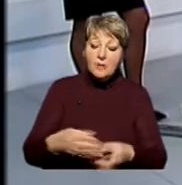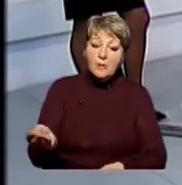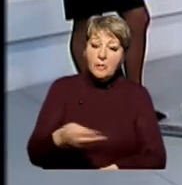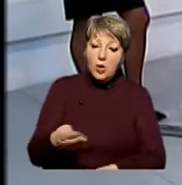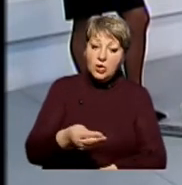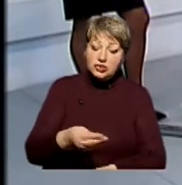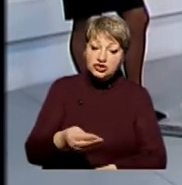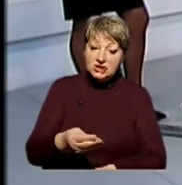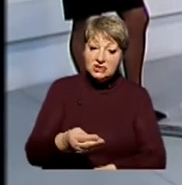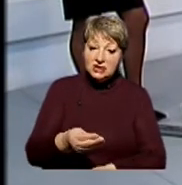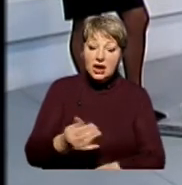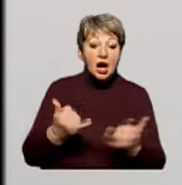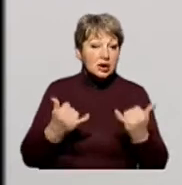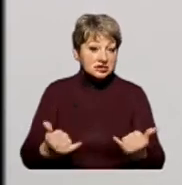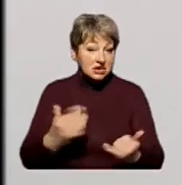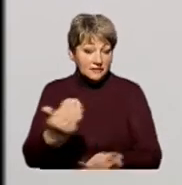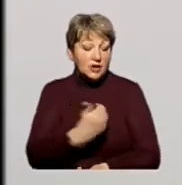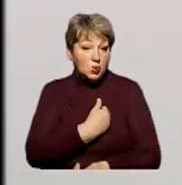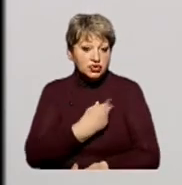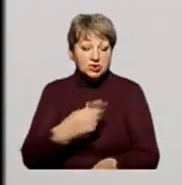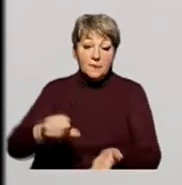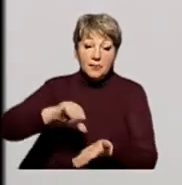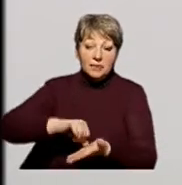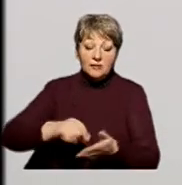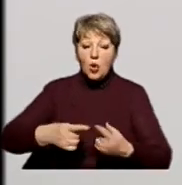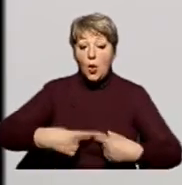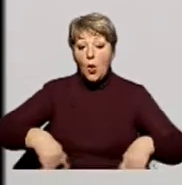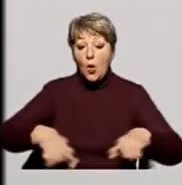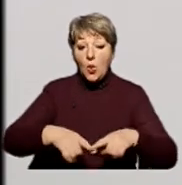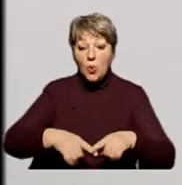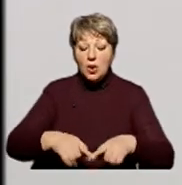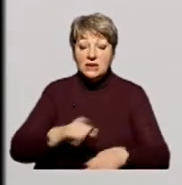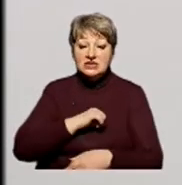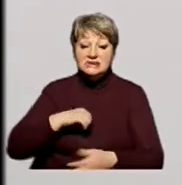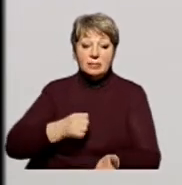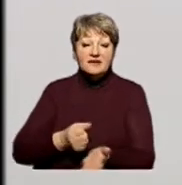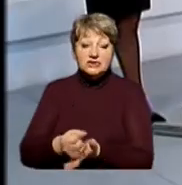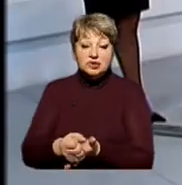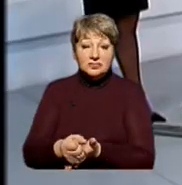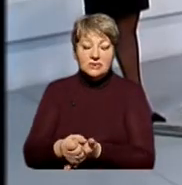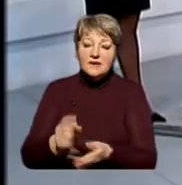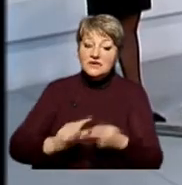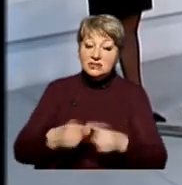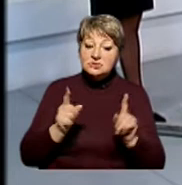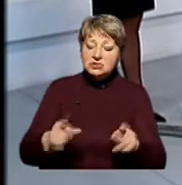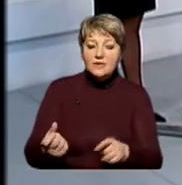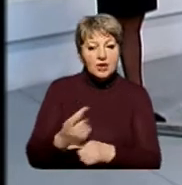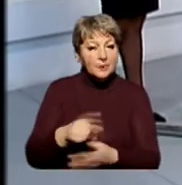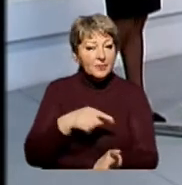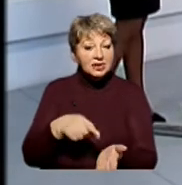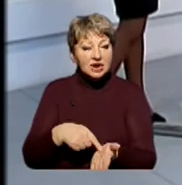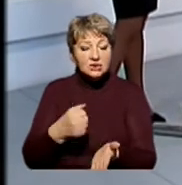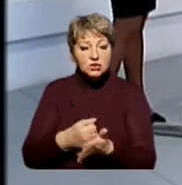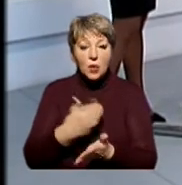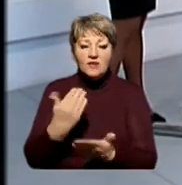Порошенка «Солідарність», а зараз ви хочете представляти округ у якості самовисуванця. У зв'язку з цим виникає питання